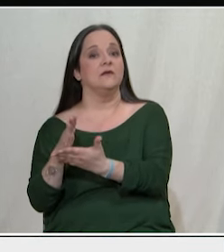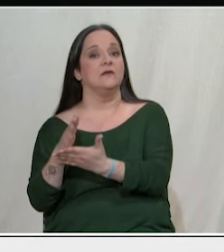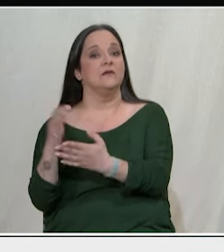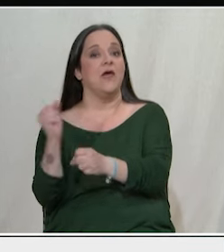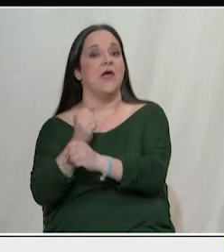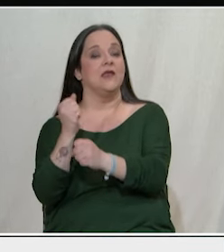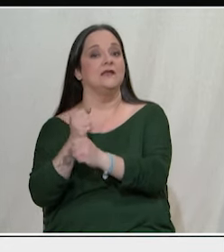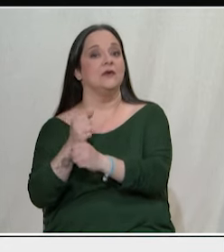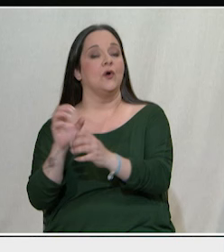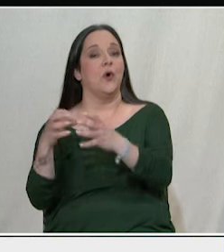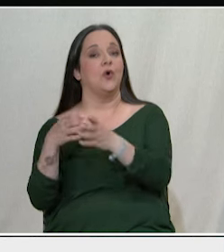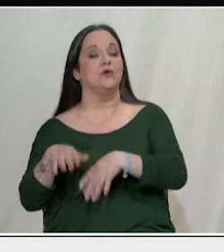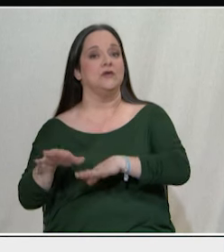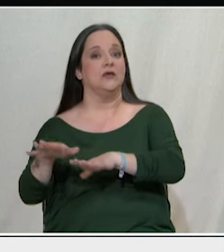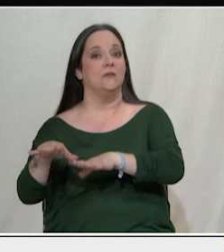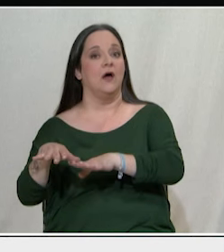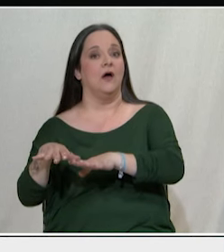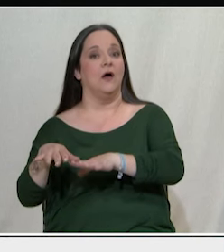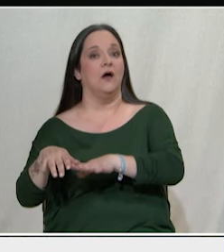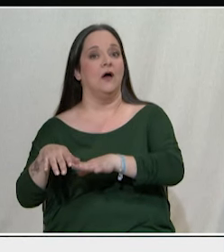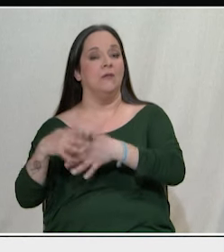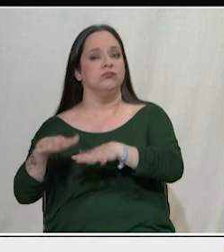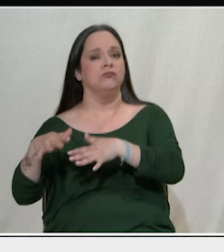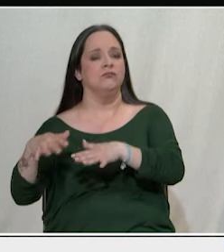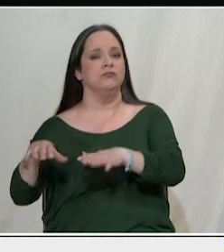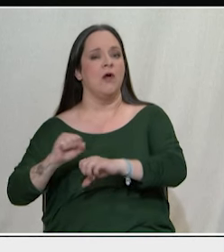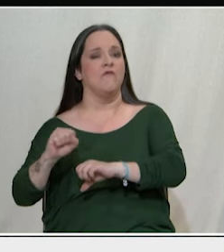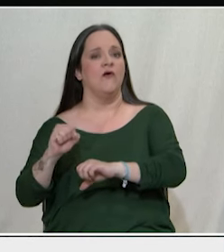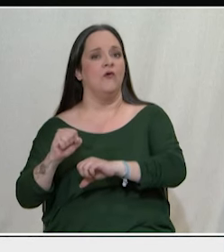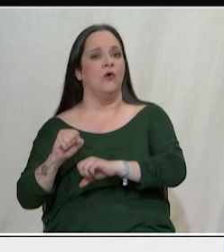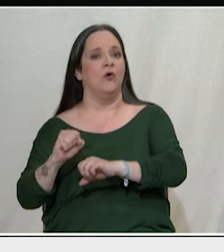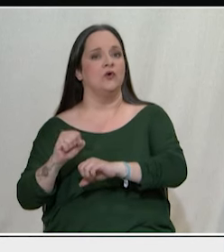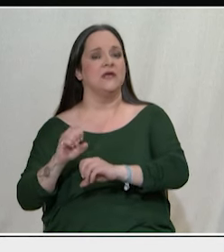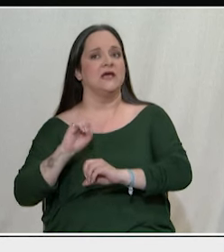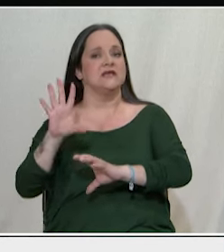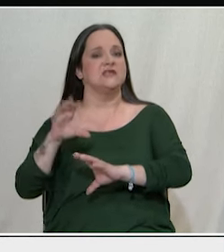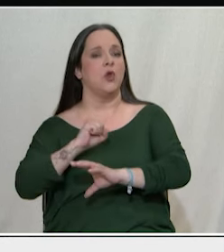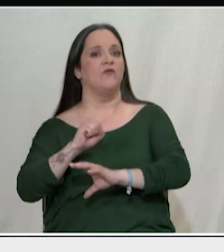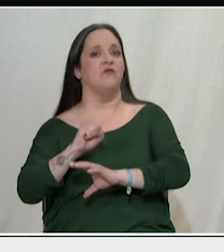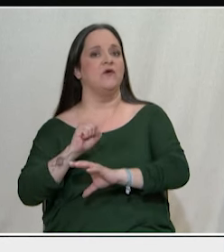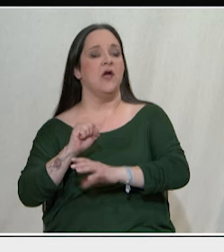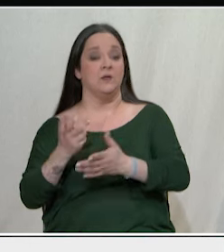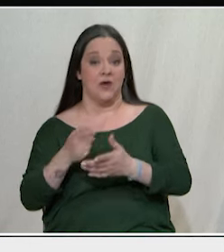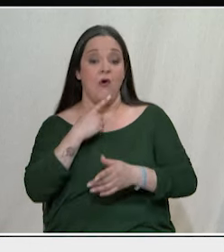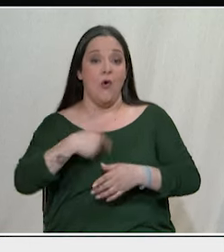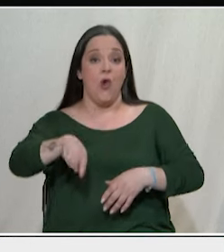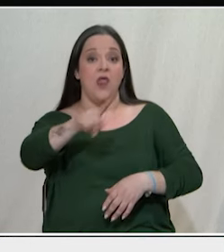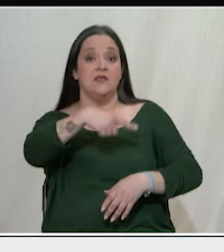κίνημα σπέρνοντας το φόβο και την ξενοφοβία στο εσωτερικό του. Επομένως αυτές οι δυνάμεις